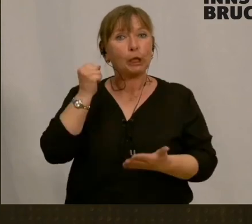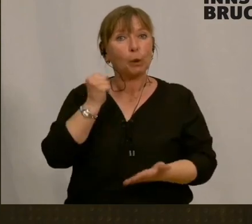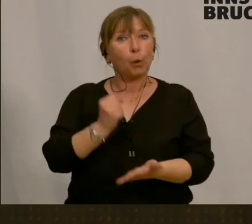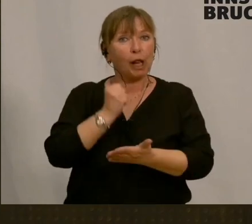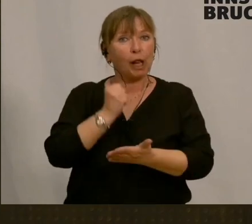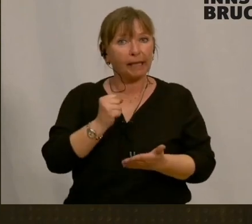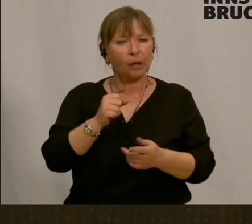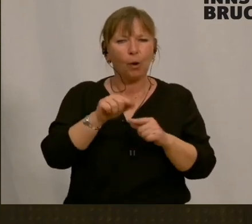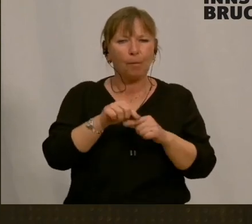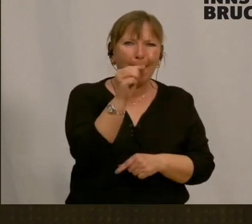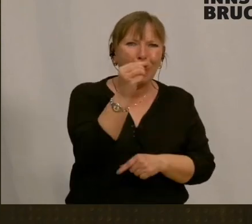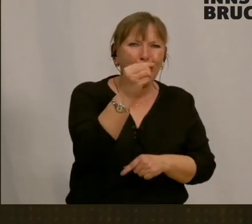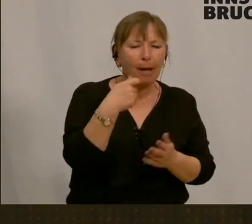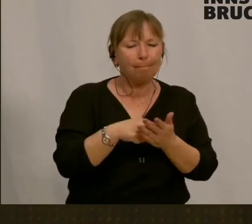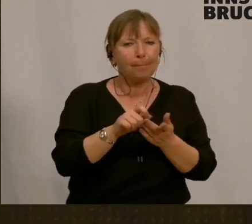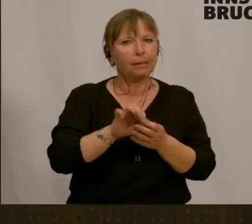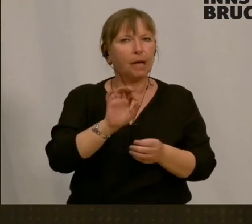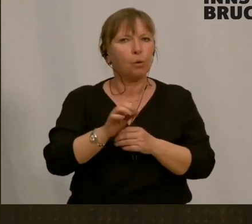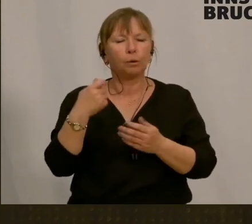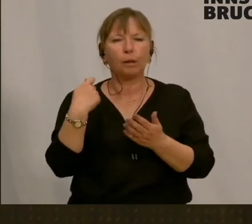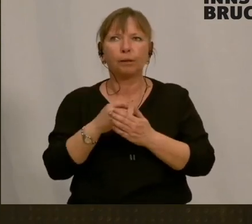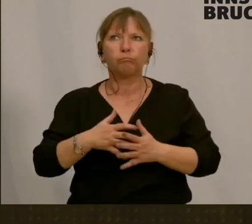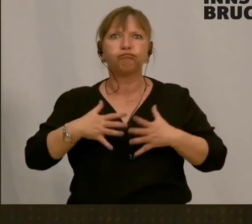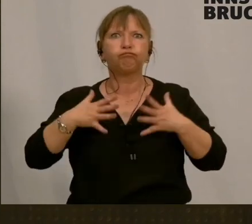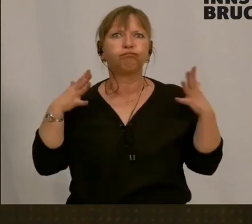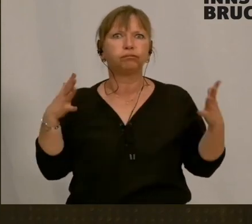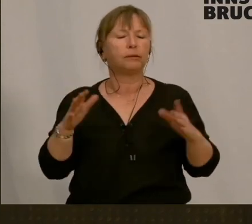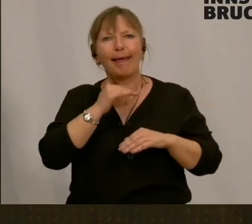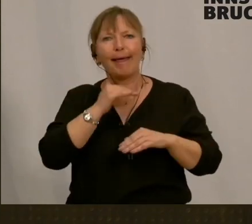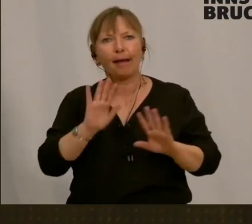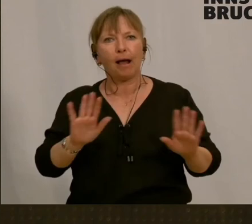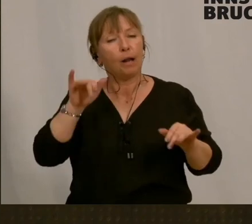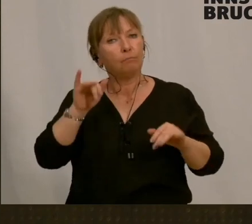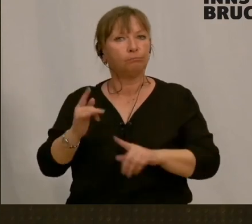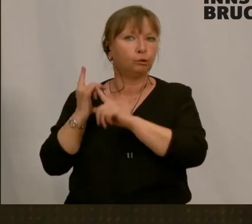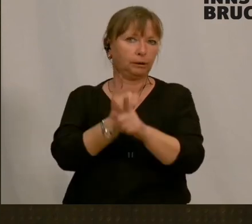ein kleiner Betrag ist oder ein großer auch zu halten.